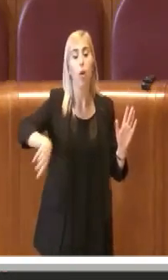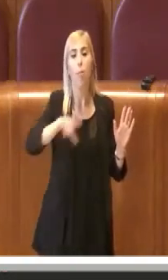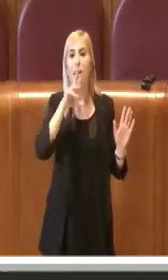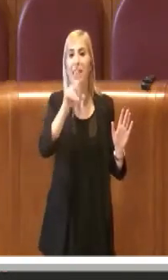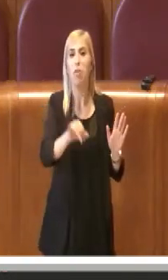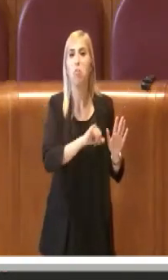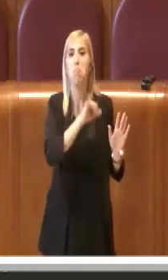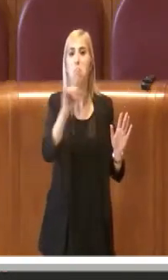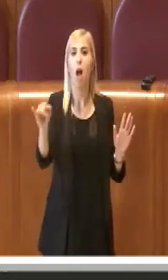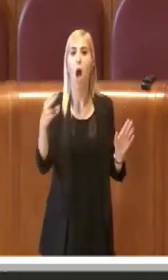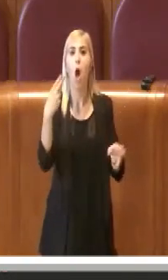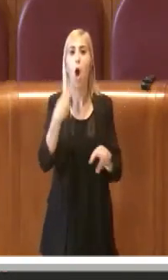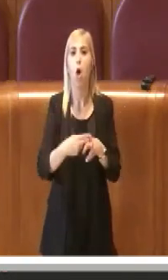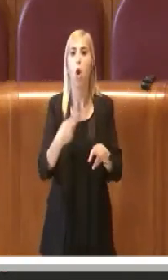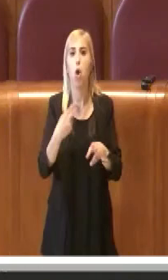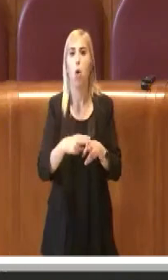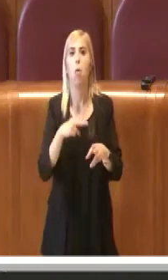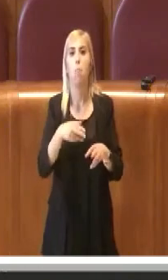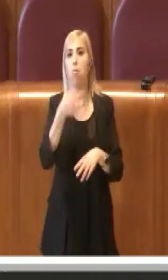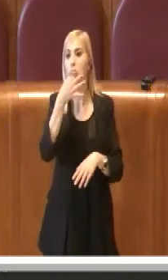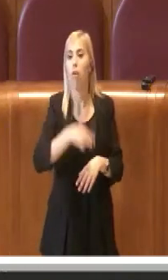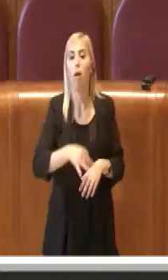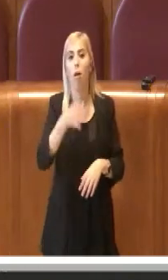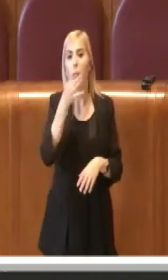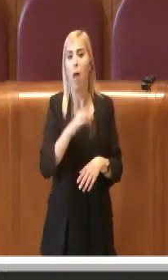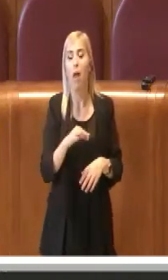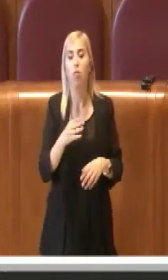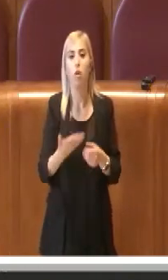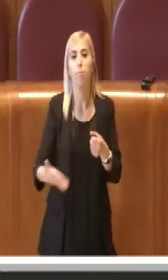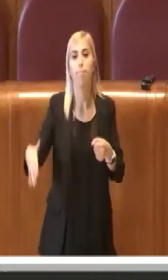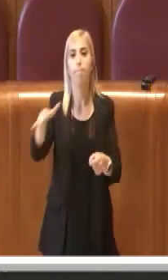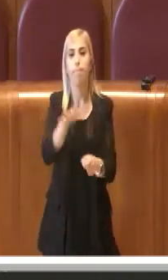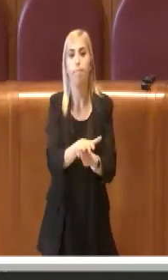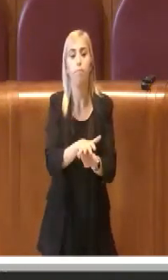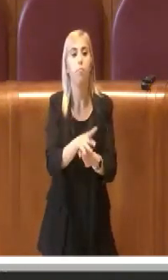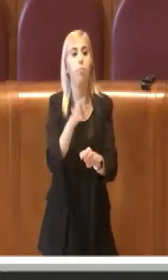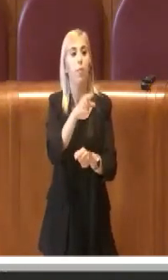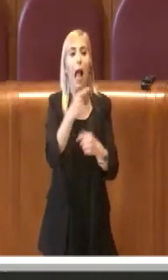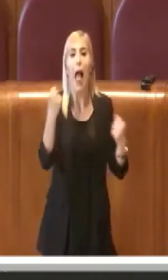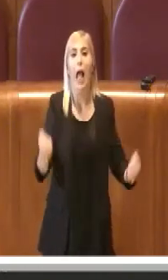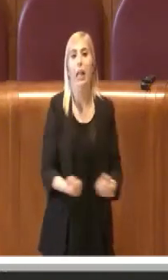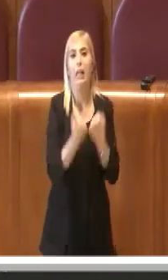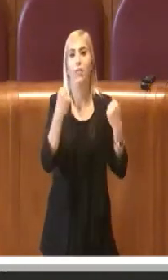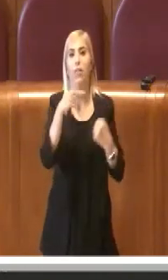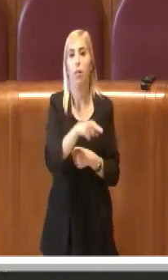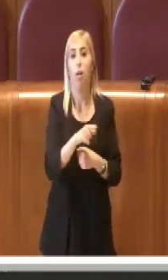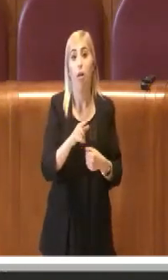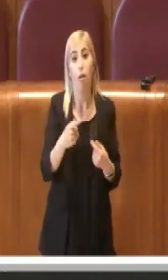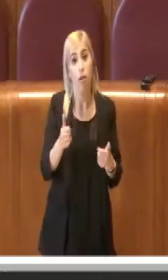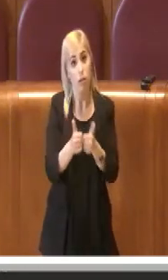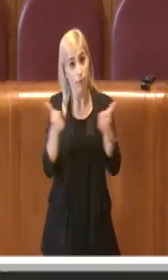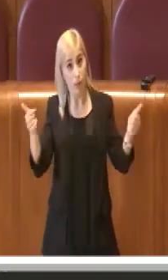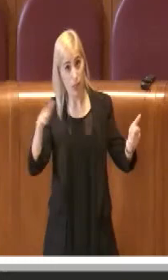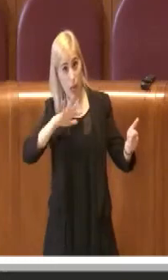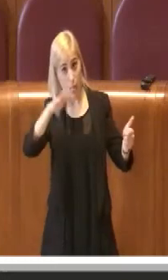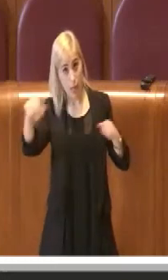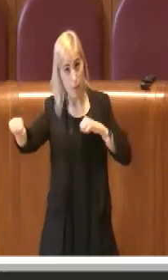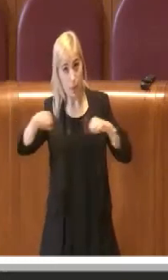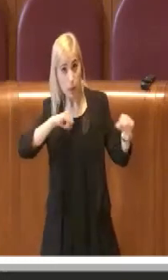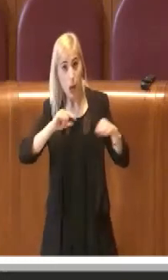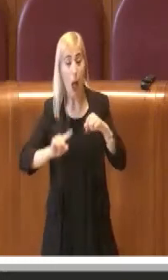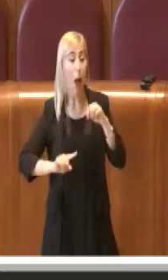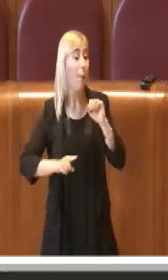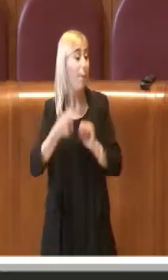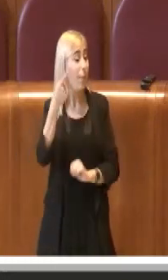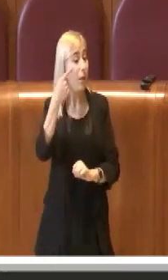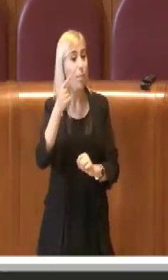Roma non è mai riuscita a sopperire in qualche modo a questa attività, anzi a differenza delle altre amministrazioni è la